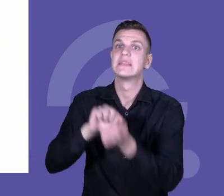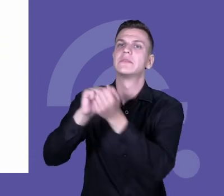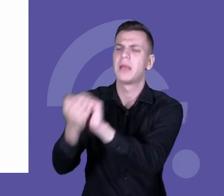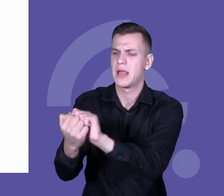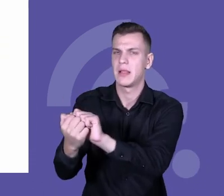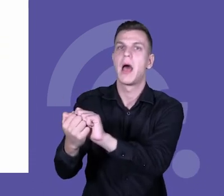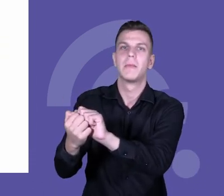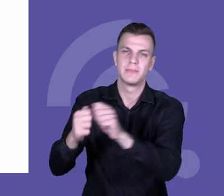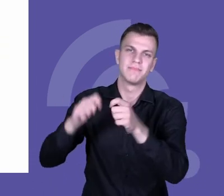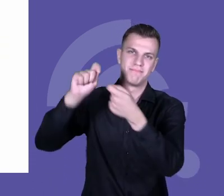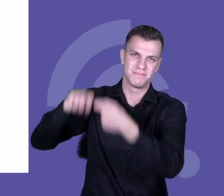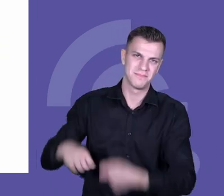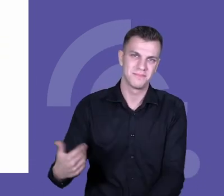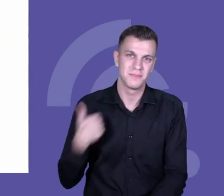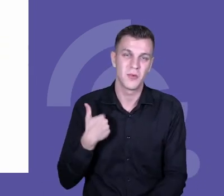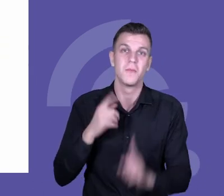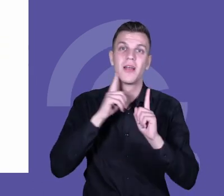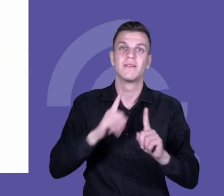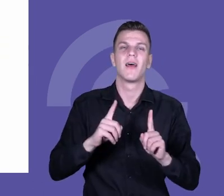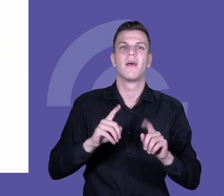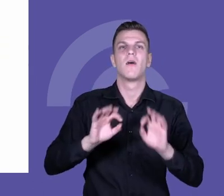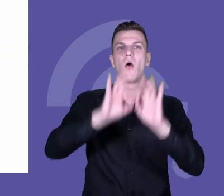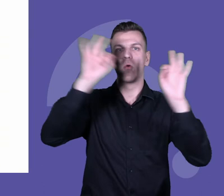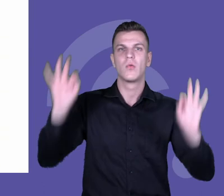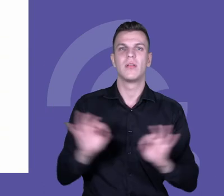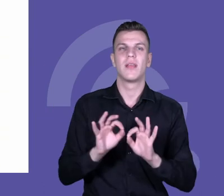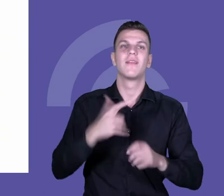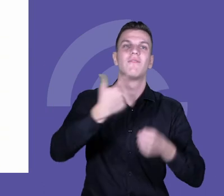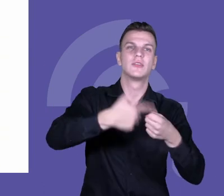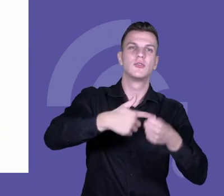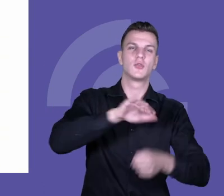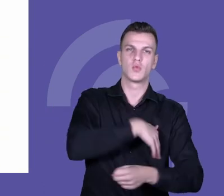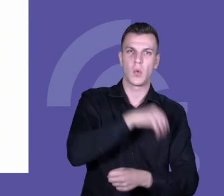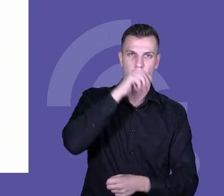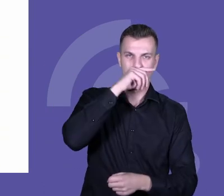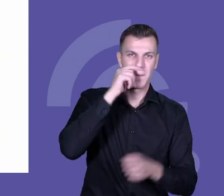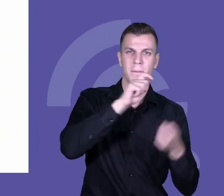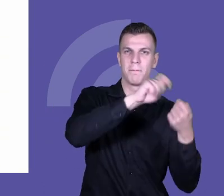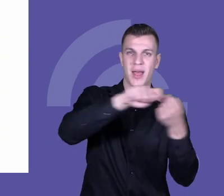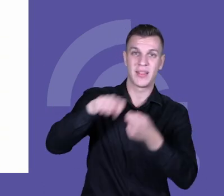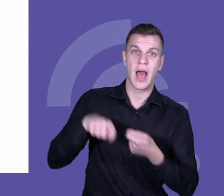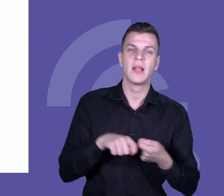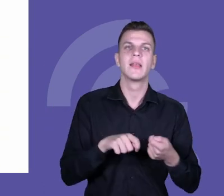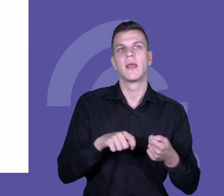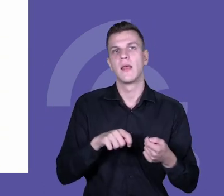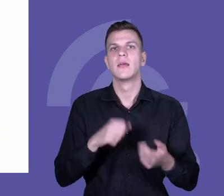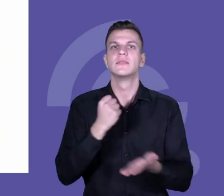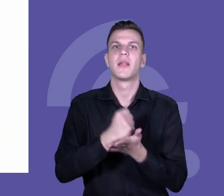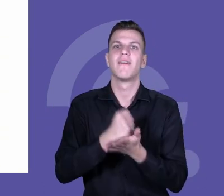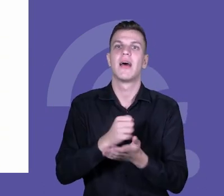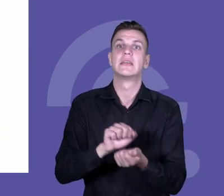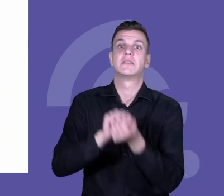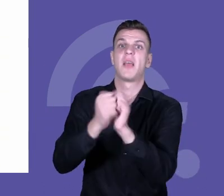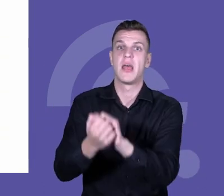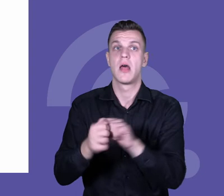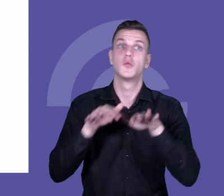sama skala badania na 20 szkołach nie dała takich jednoznacznych wyników co do głębokości tej zmiany,